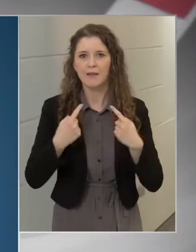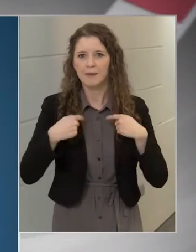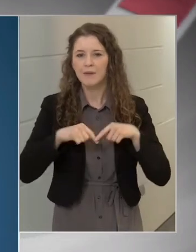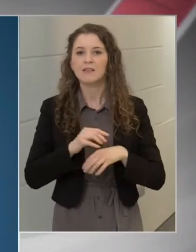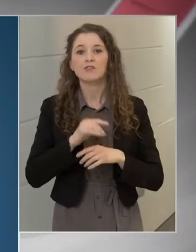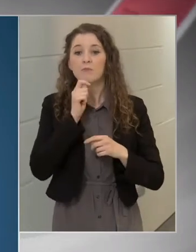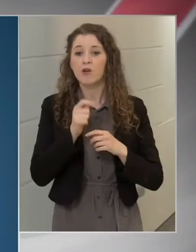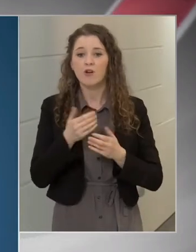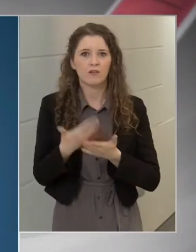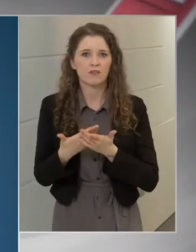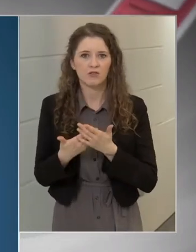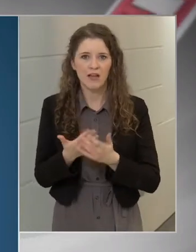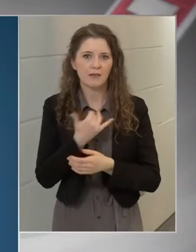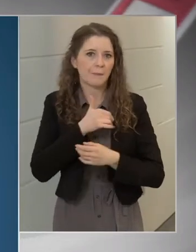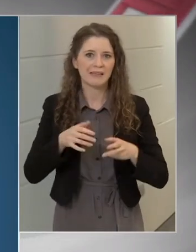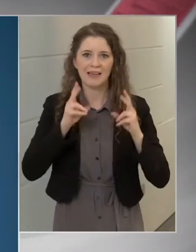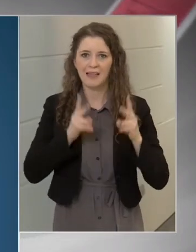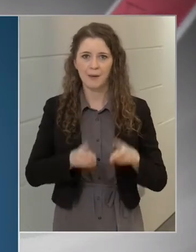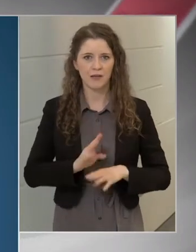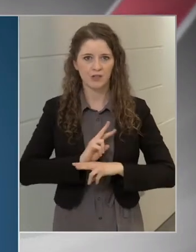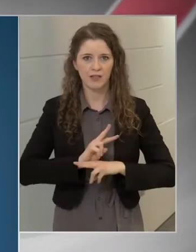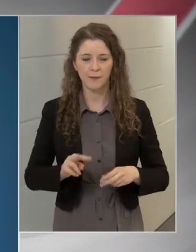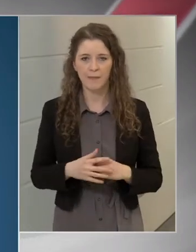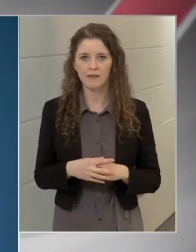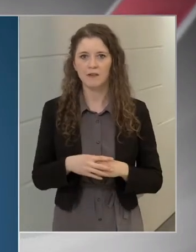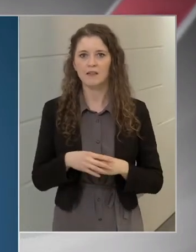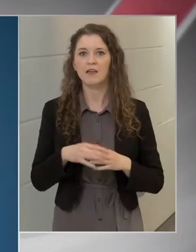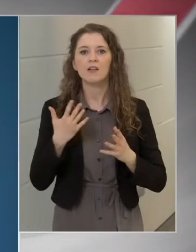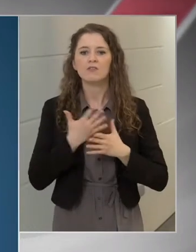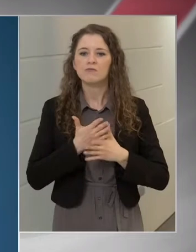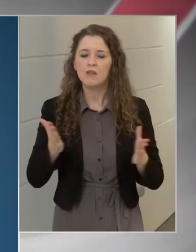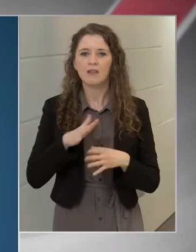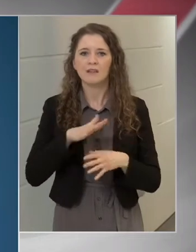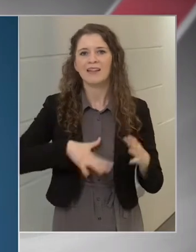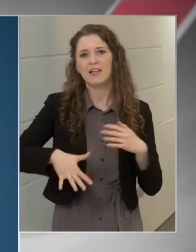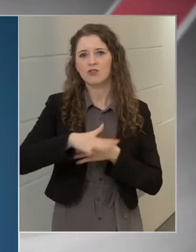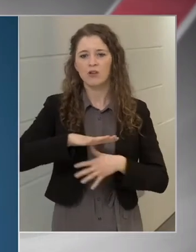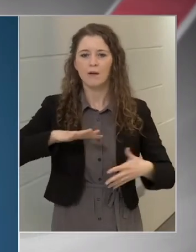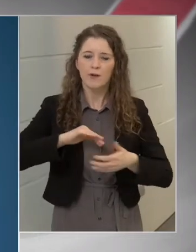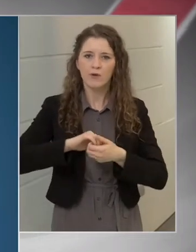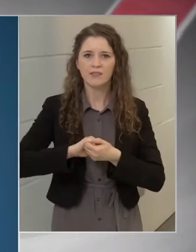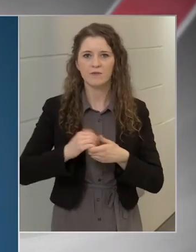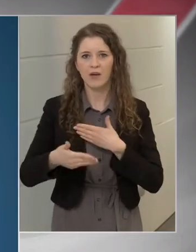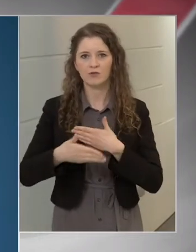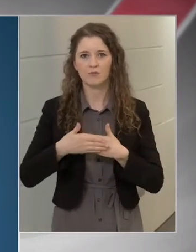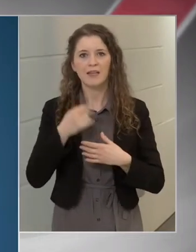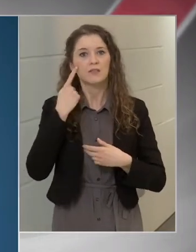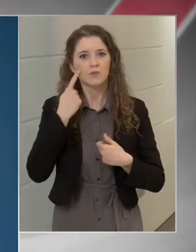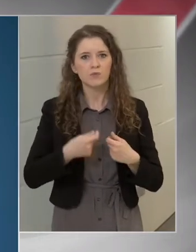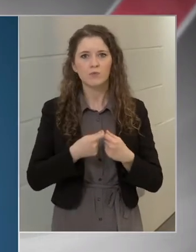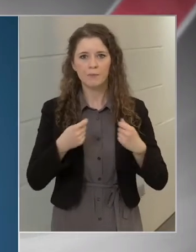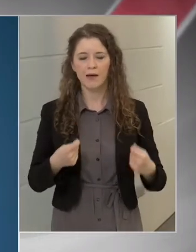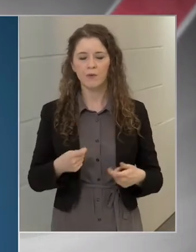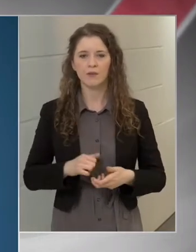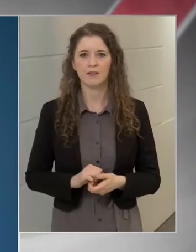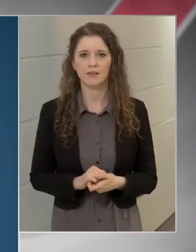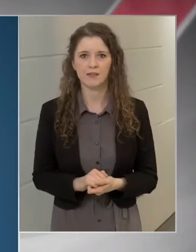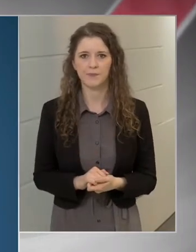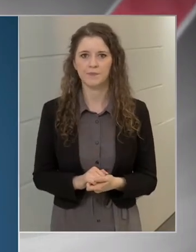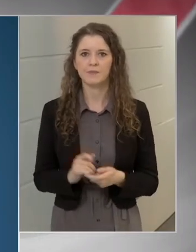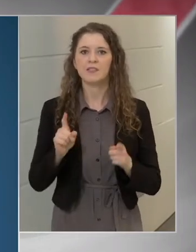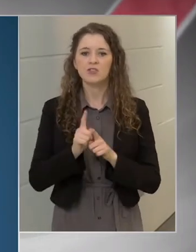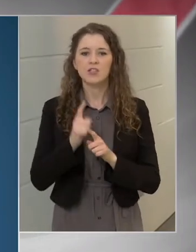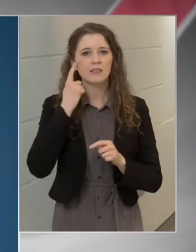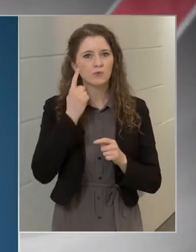képessége megvan. Széles társadalmi összefogás mellett meg tudjuk oldani, és így